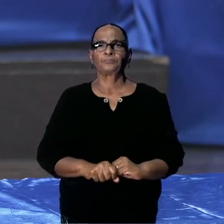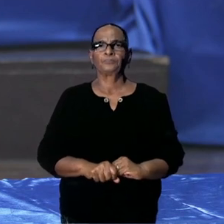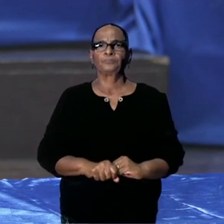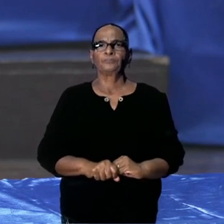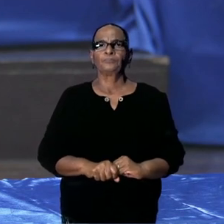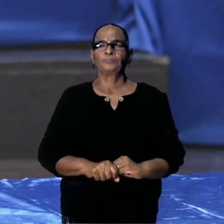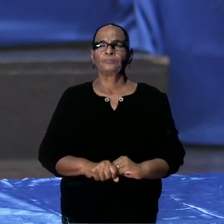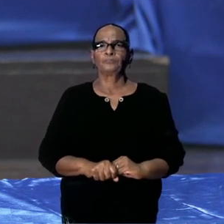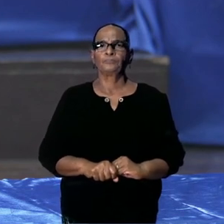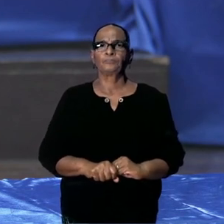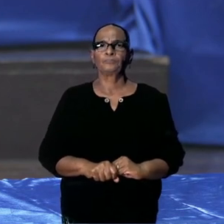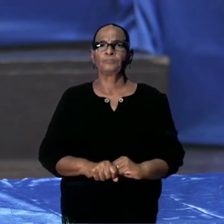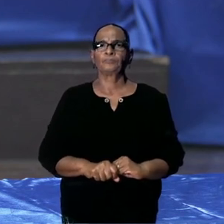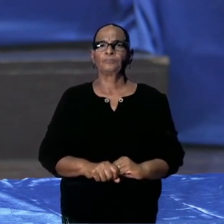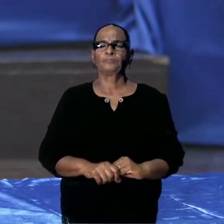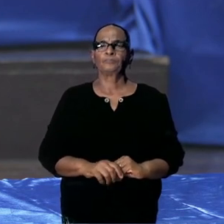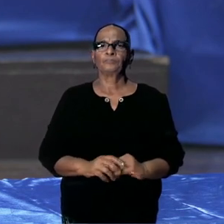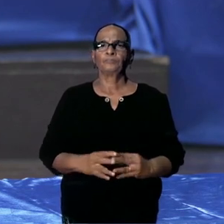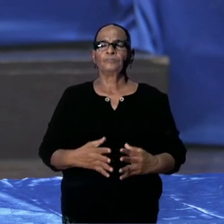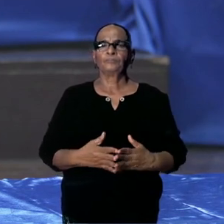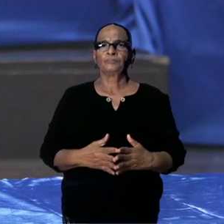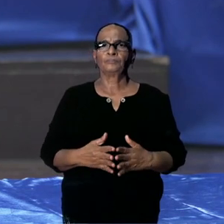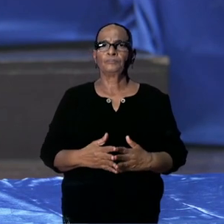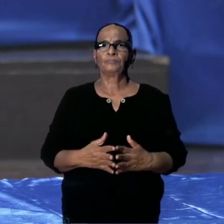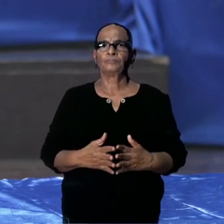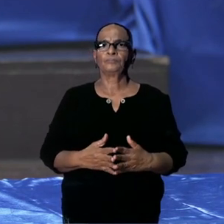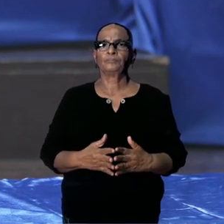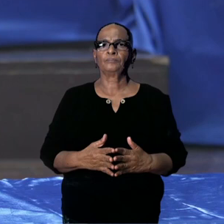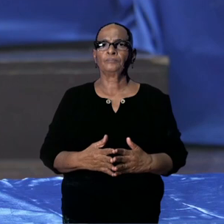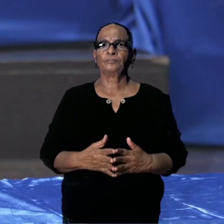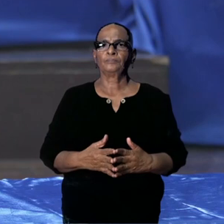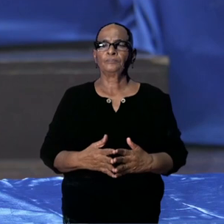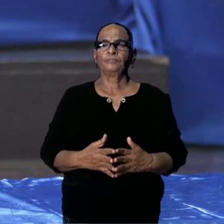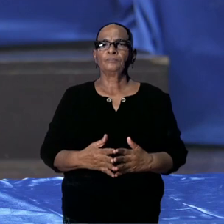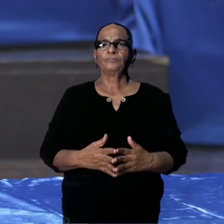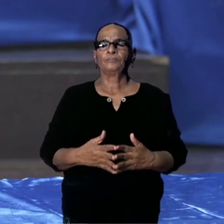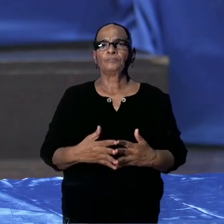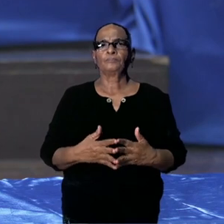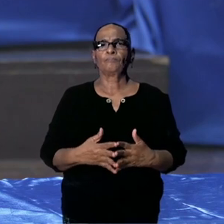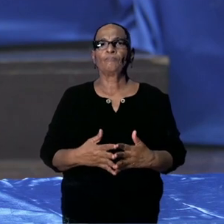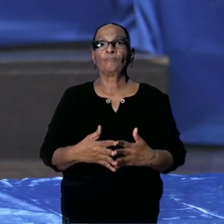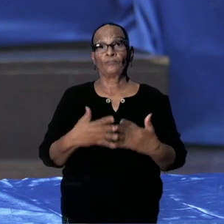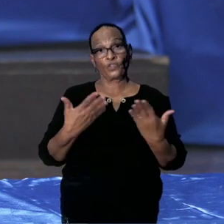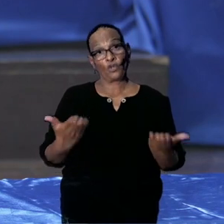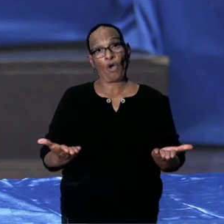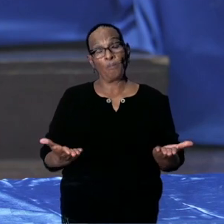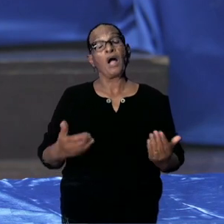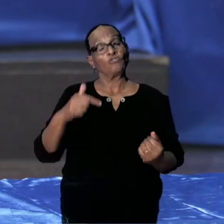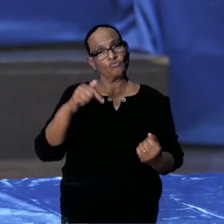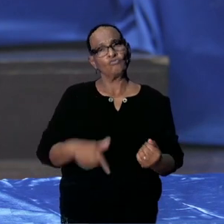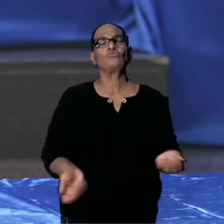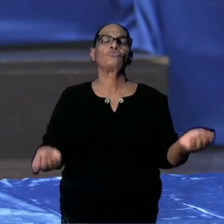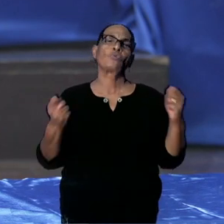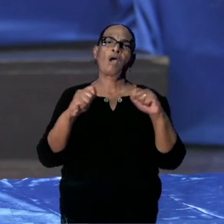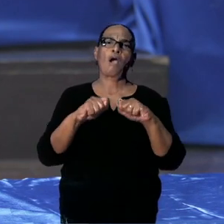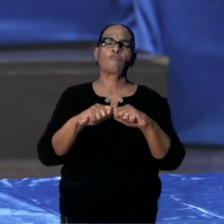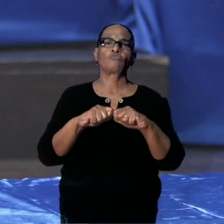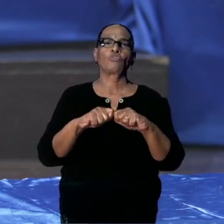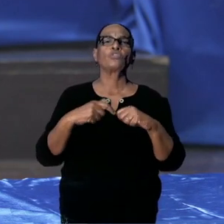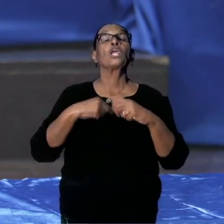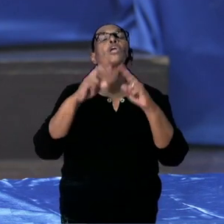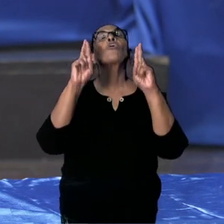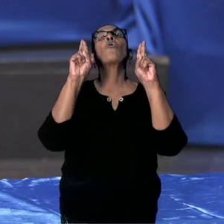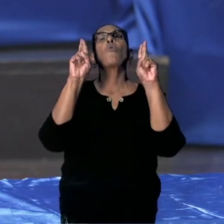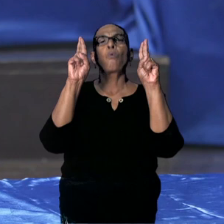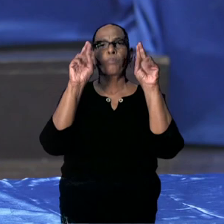En is er nog een andere vraag? Oké, geen vragen meer. Dus nogmaals, ik zal dan hiermee afsluiten. We hopen dat u